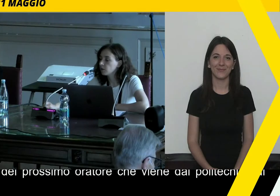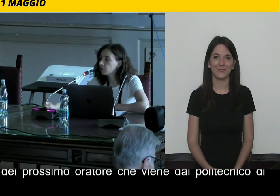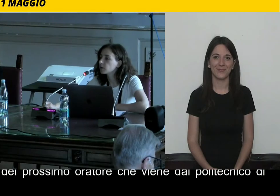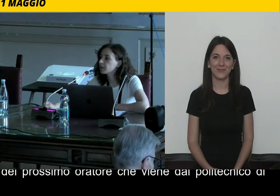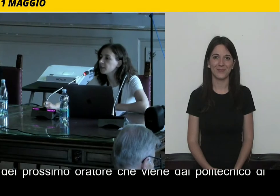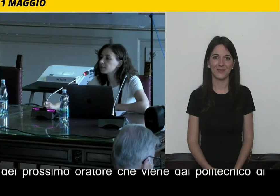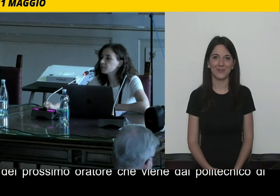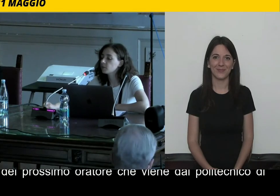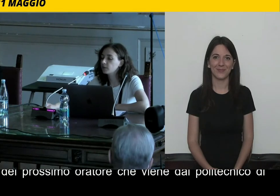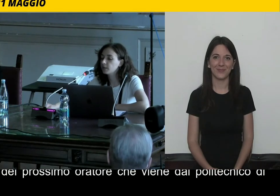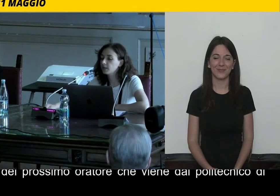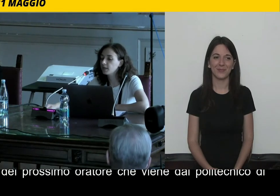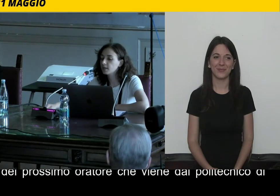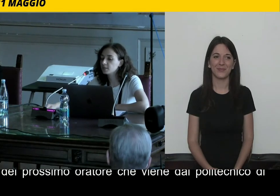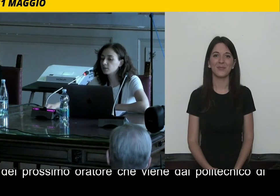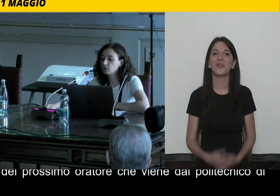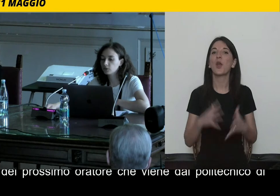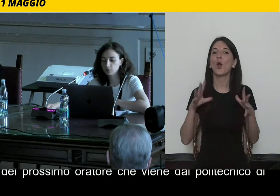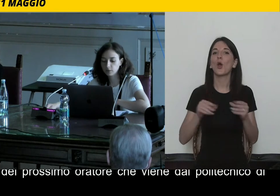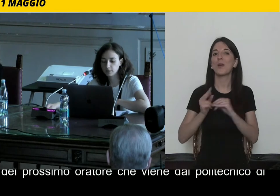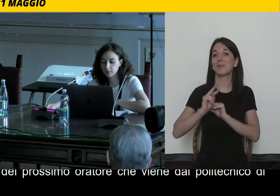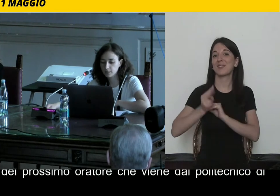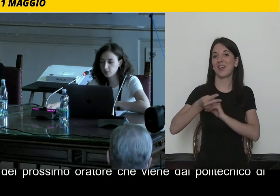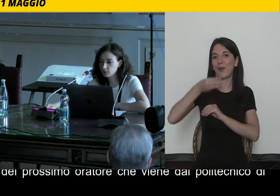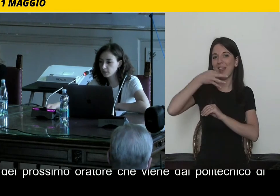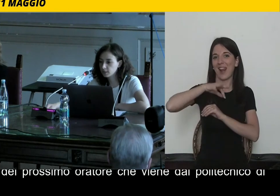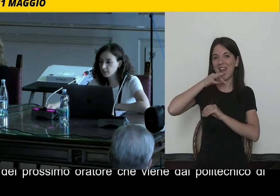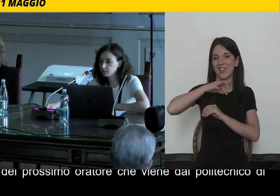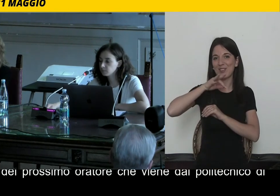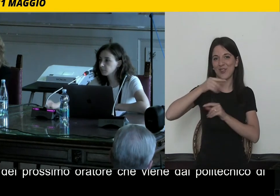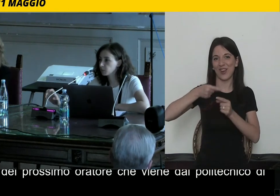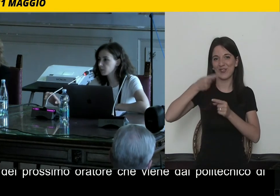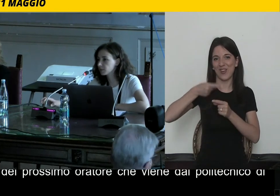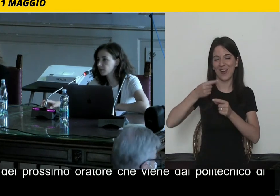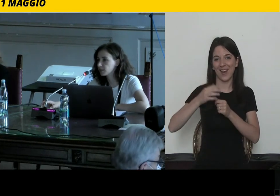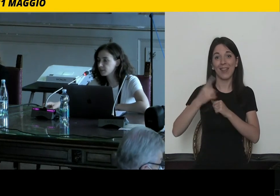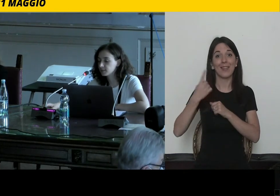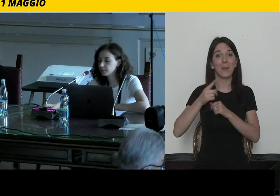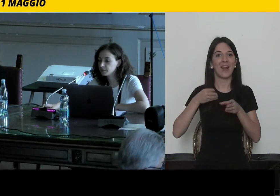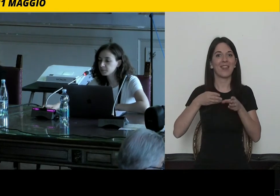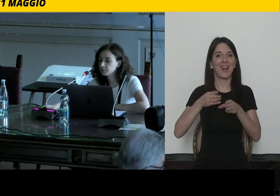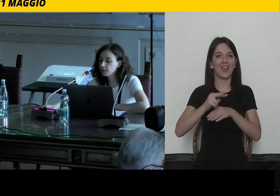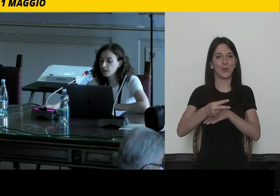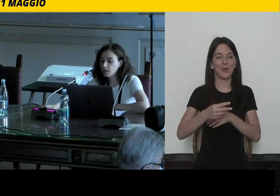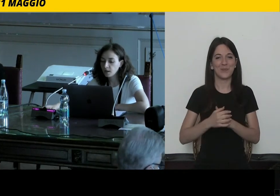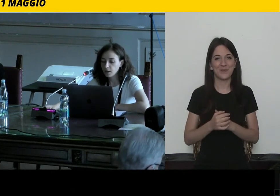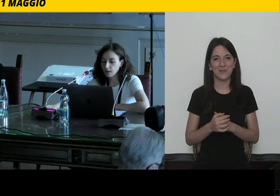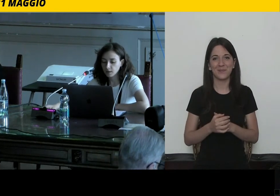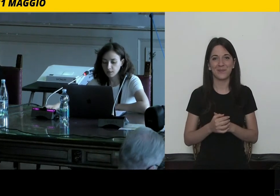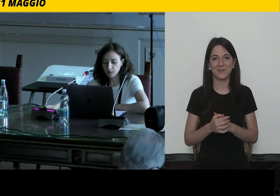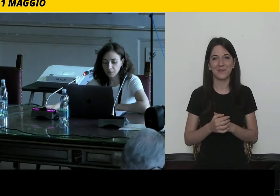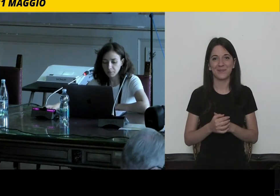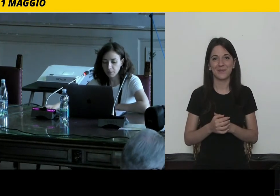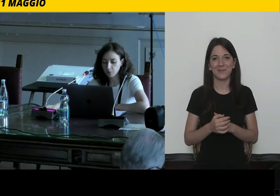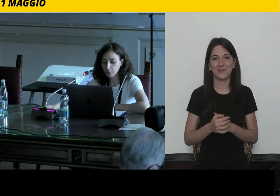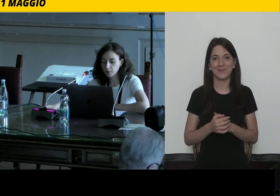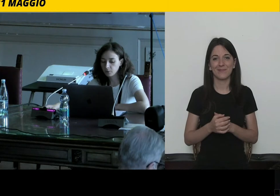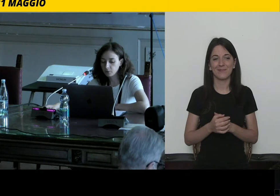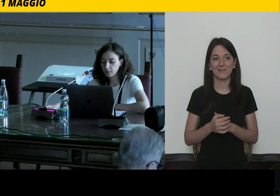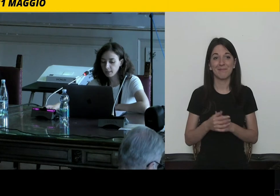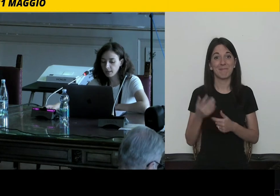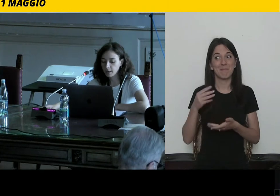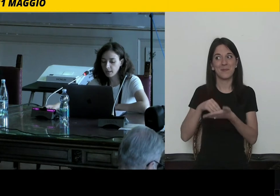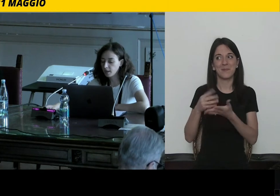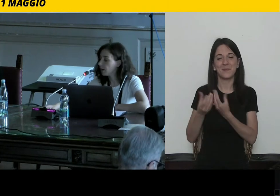Ok, iniziamo con il secondo talk della giornata per questa track. Abbiamo qua